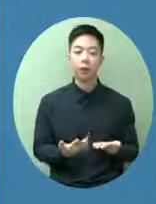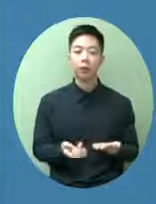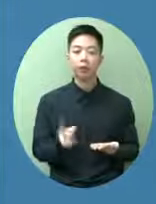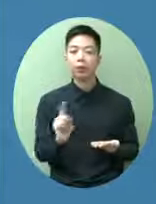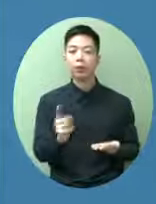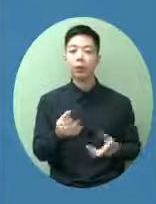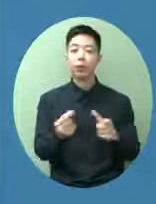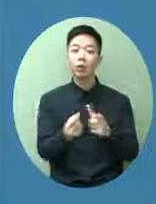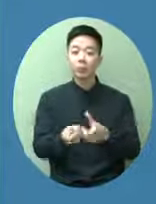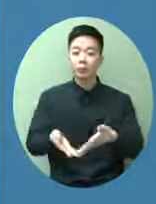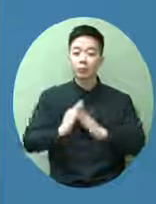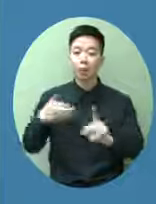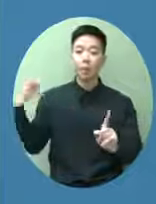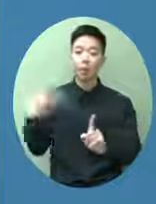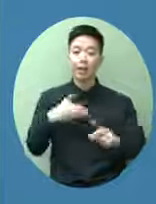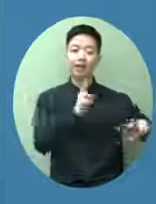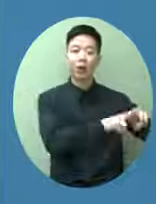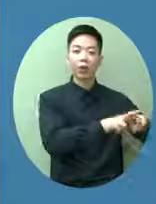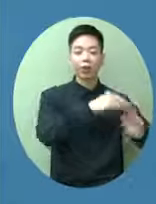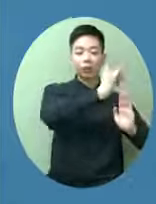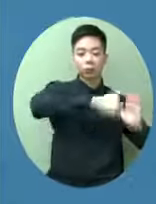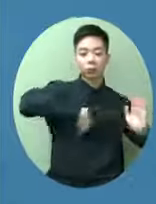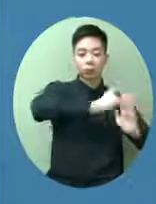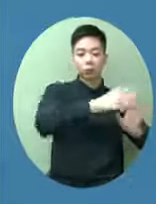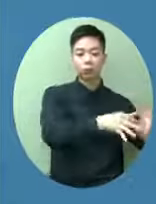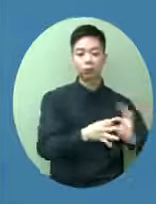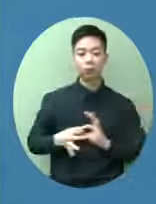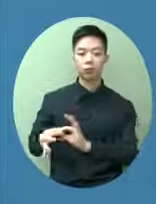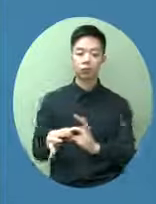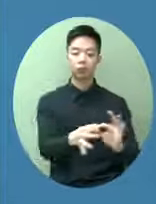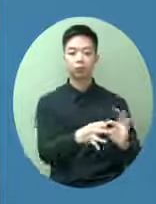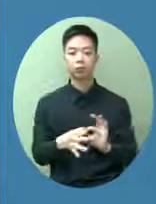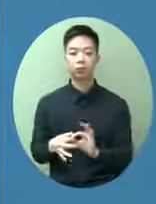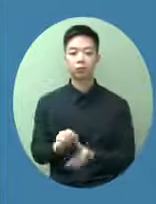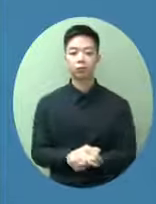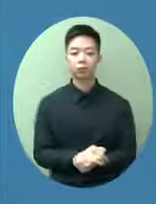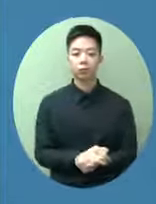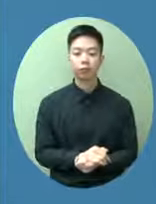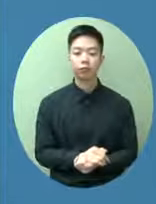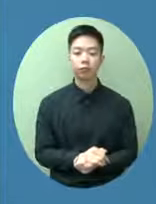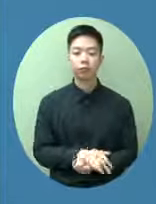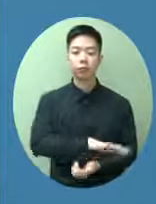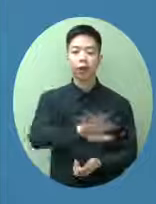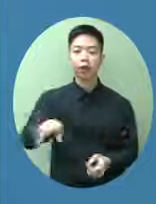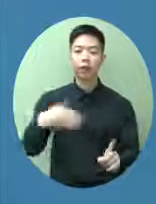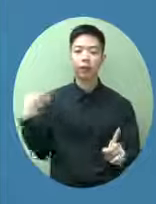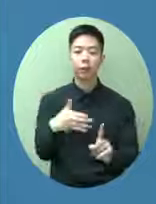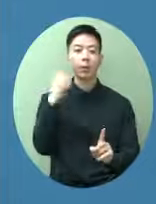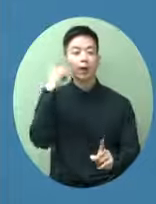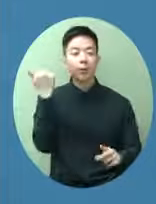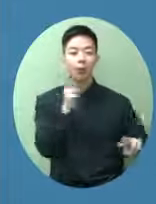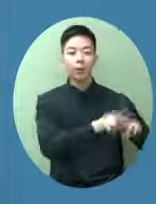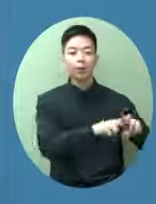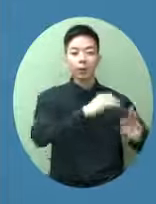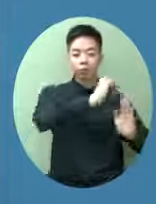這個亦都是有個別的商會反映給我的意見所以當我們大家的目標都希望能夠盡快通到內地的時候